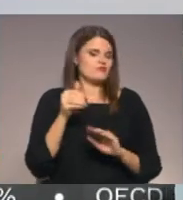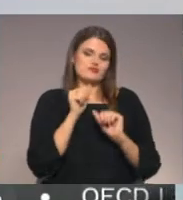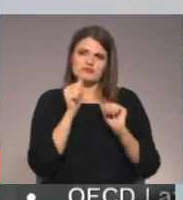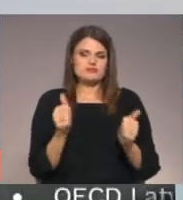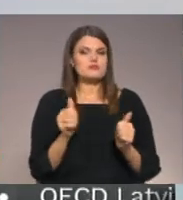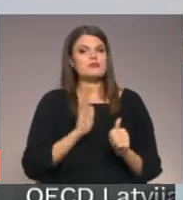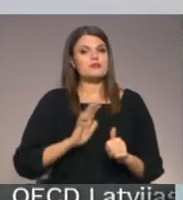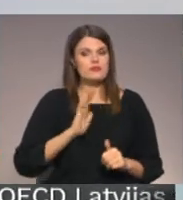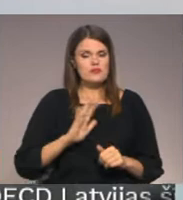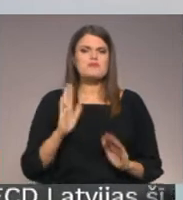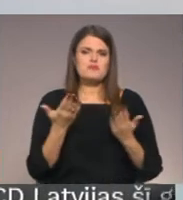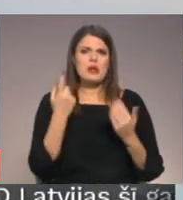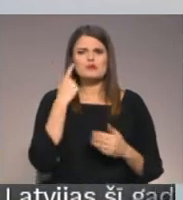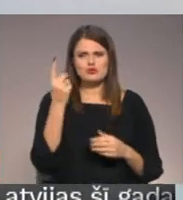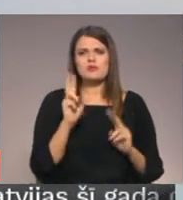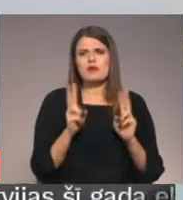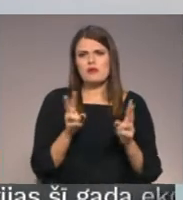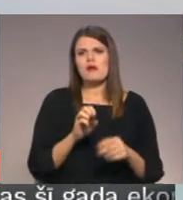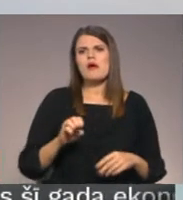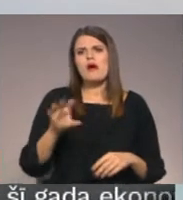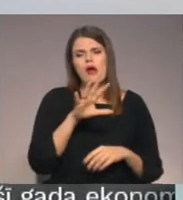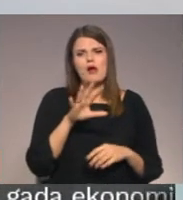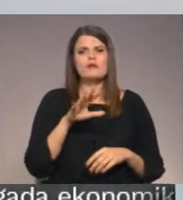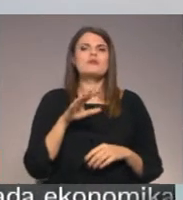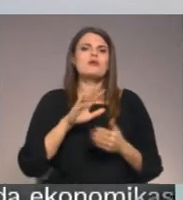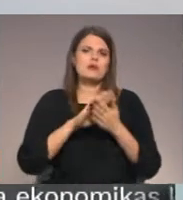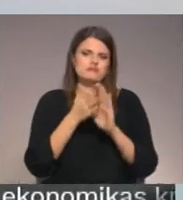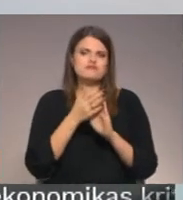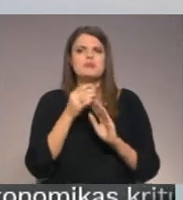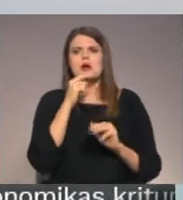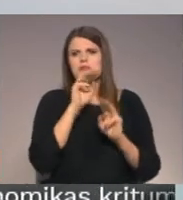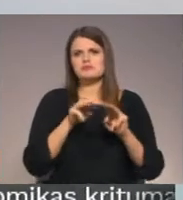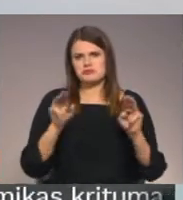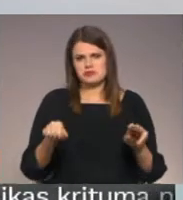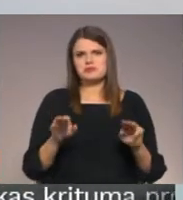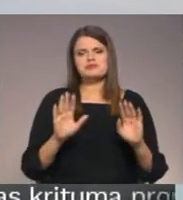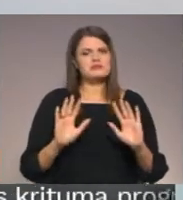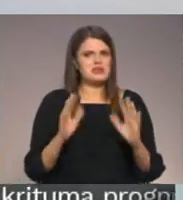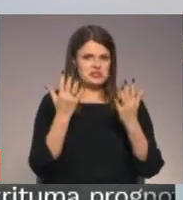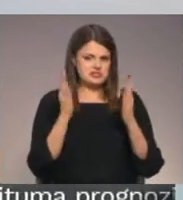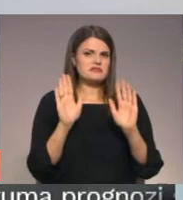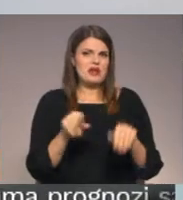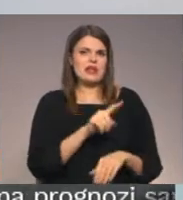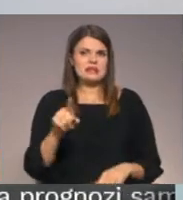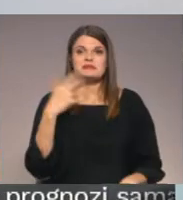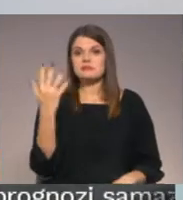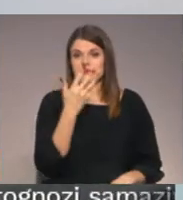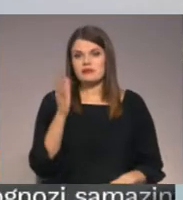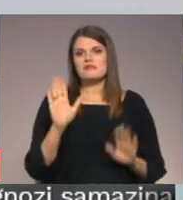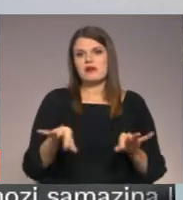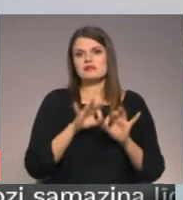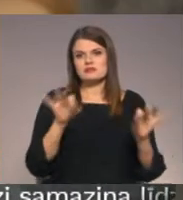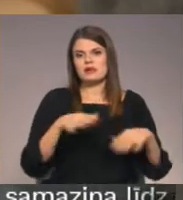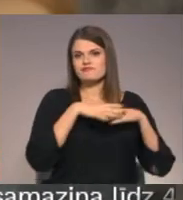sankcijas. Man ir pamats domāt, ka Eiropas ekonomikas ministrie izdosies šo vienošanos panāktas piekdienē, jo mēs jau varēsim veikt